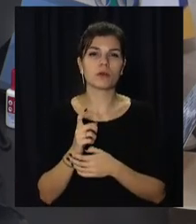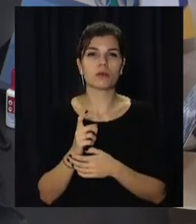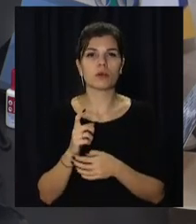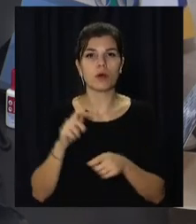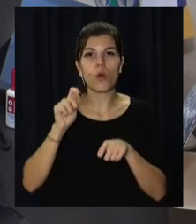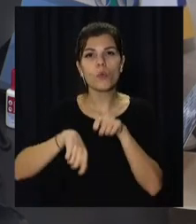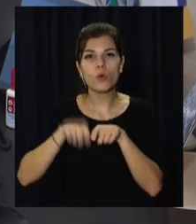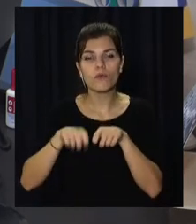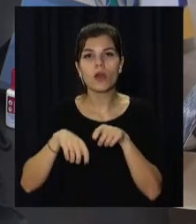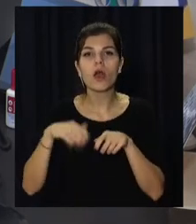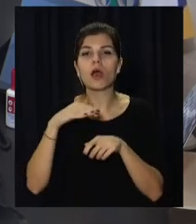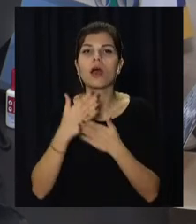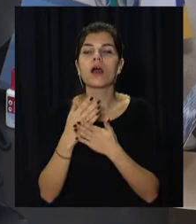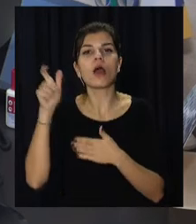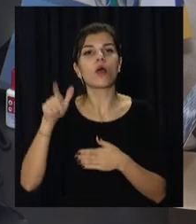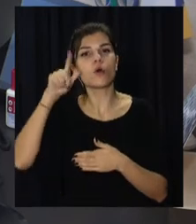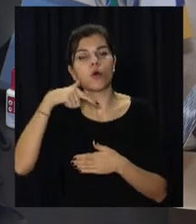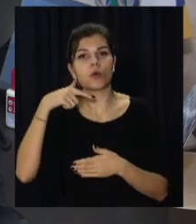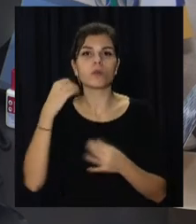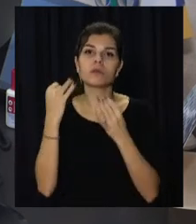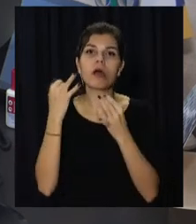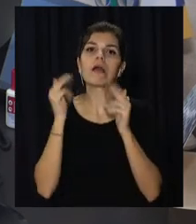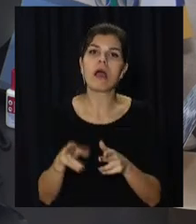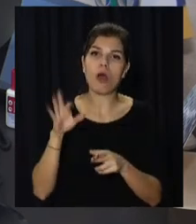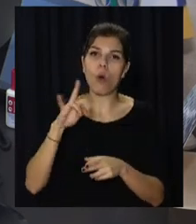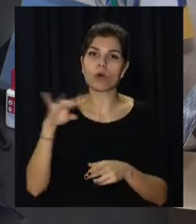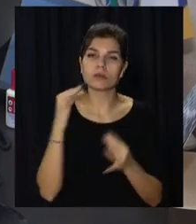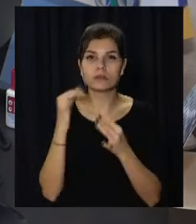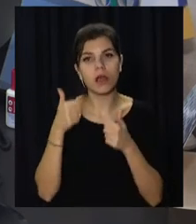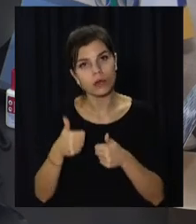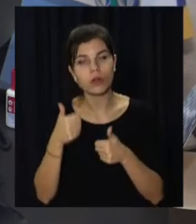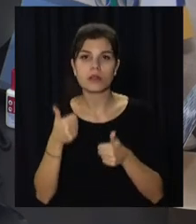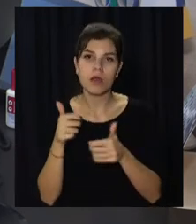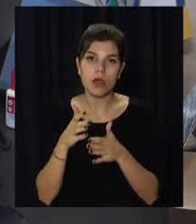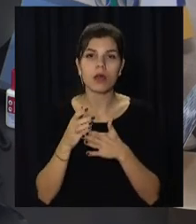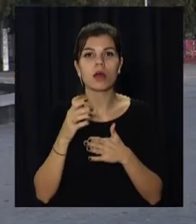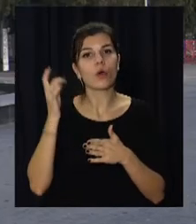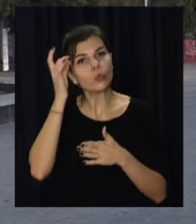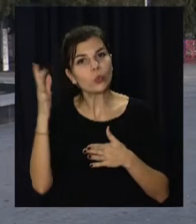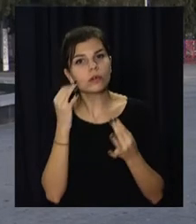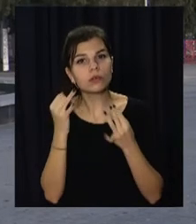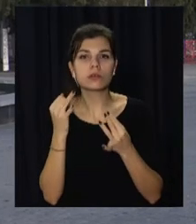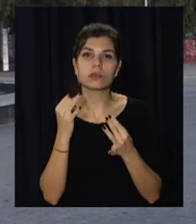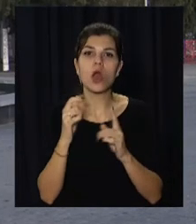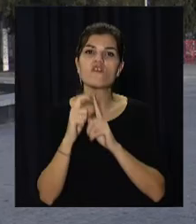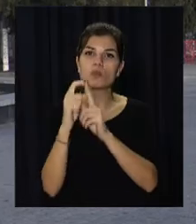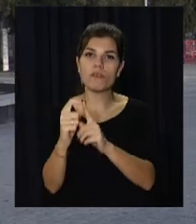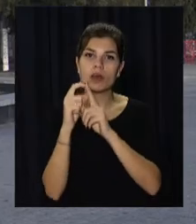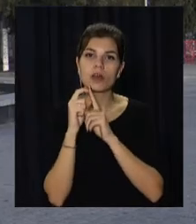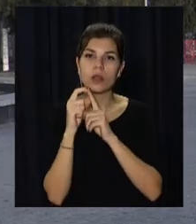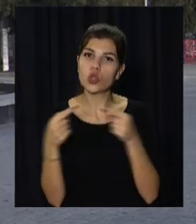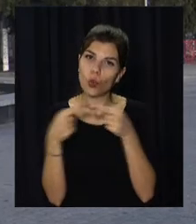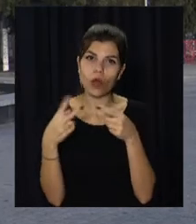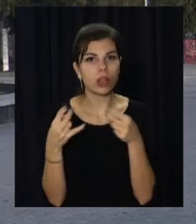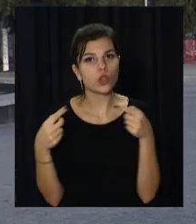спілкуються з заявниками, як вони коректно відповідають на питання. У Кам'янському ЦНАП переконані,